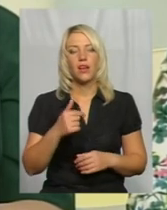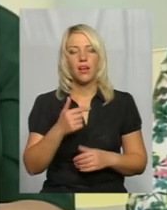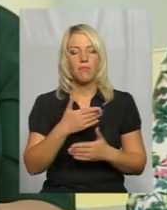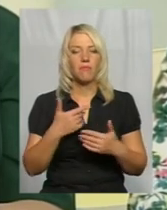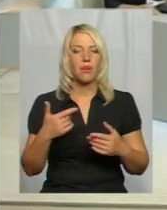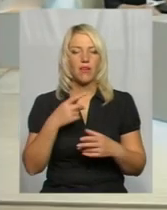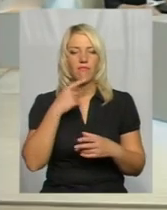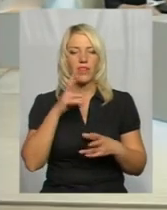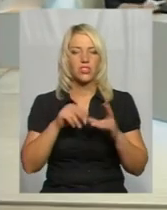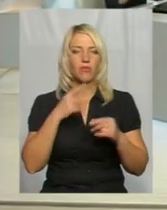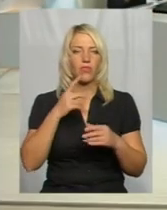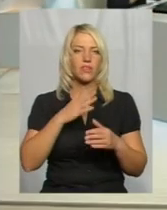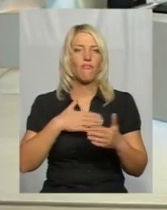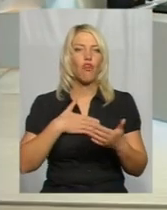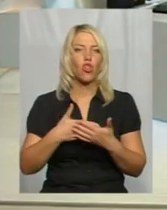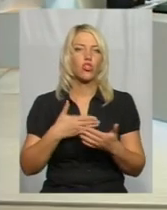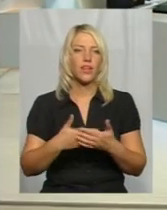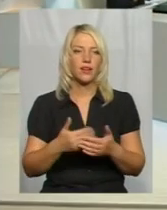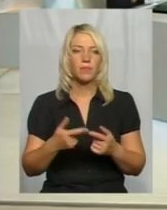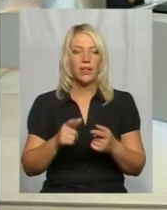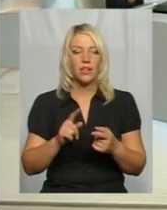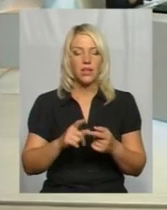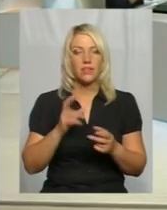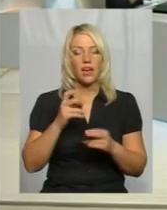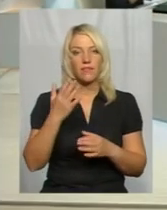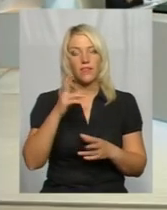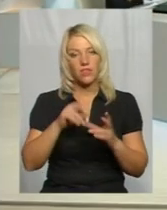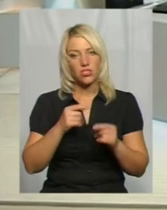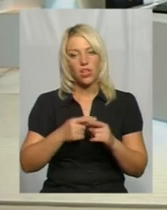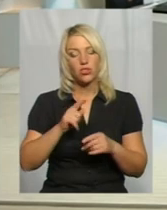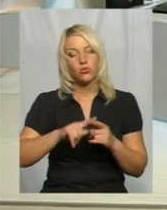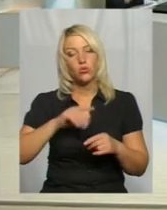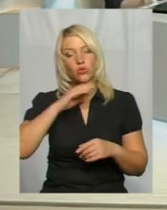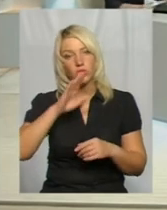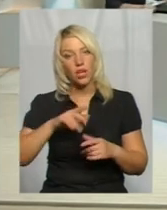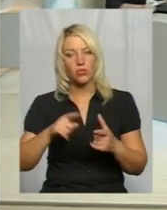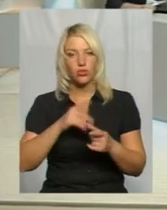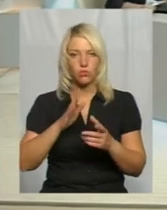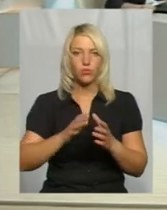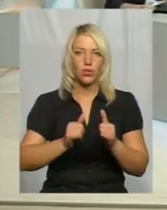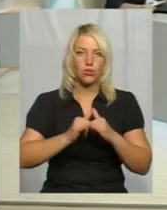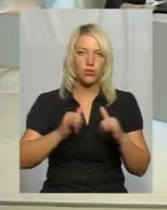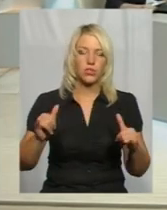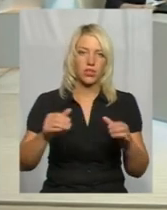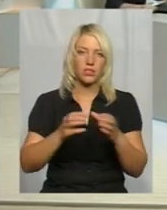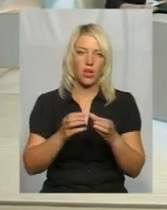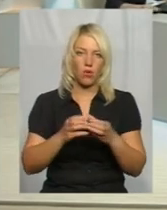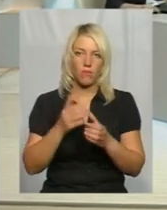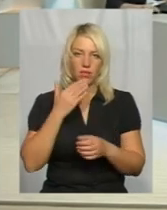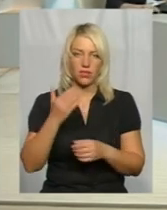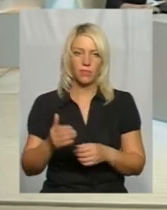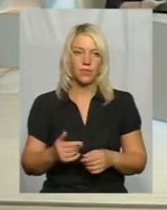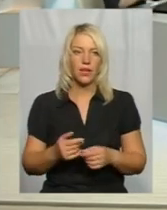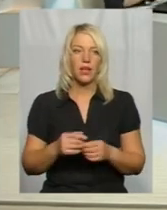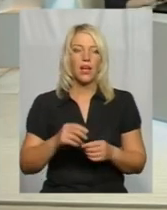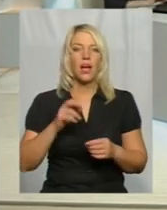називаємо. Як вважаєте, на цьому етапі цього достатньо? Чим більше буде розростатись ця команда, тим буде краще? Так